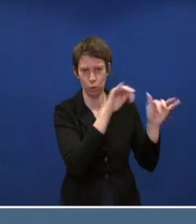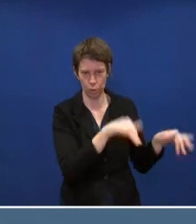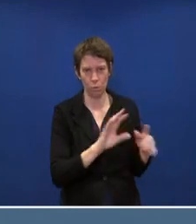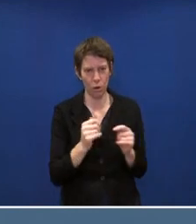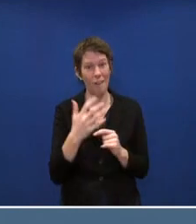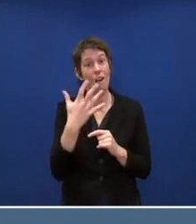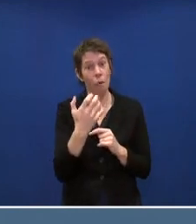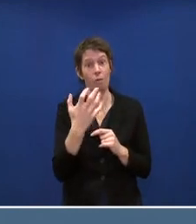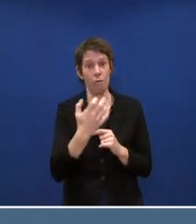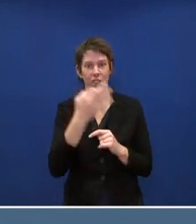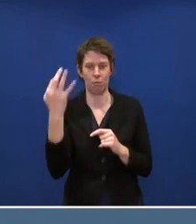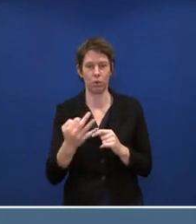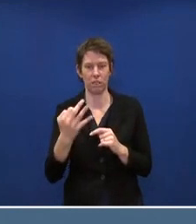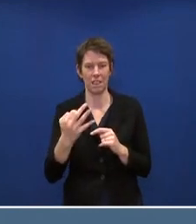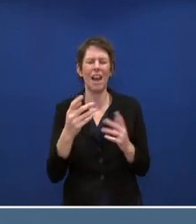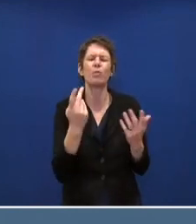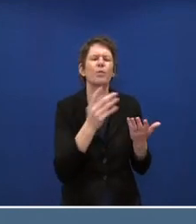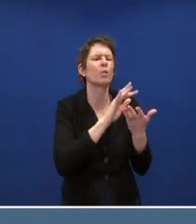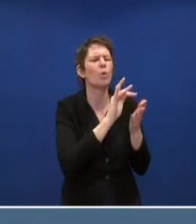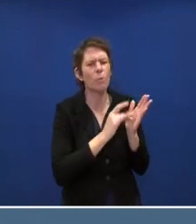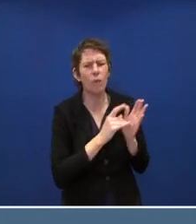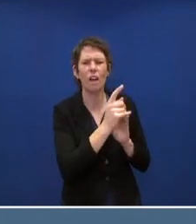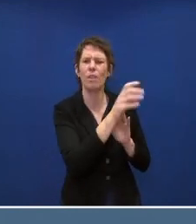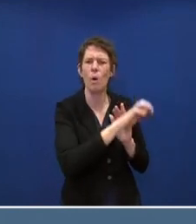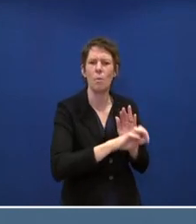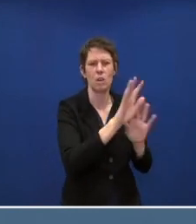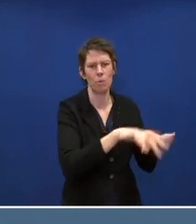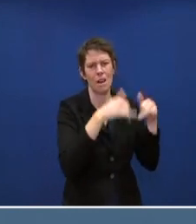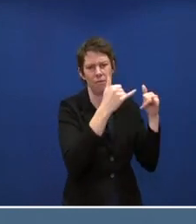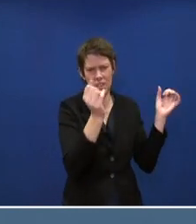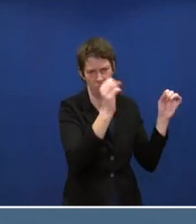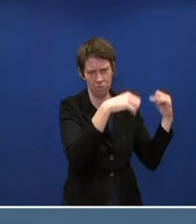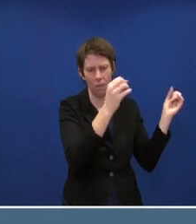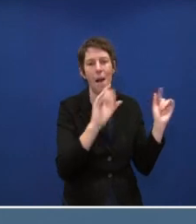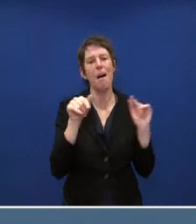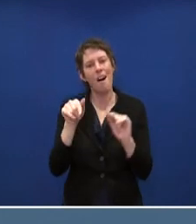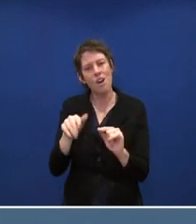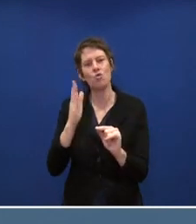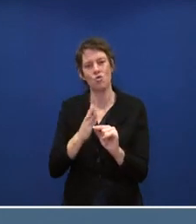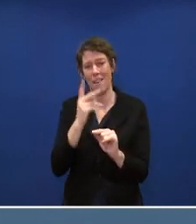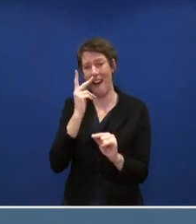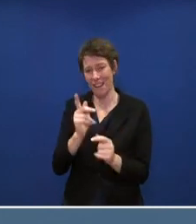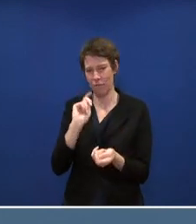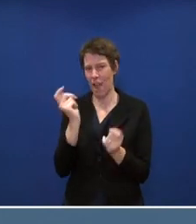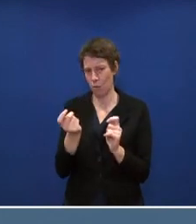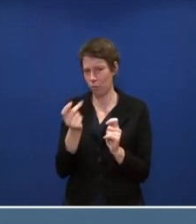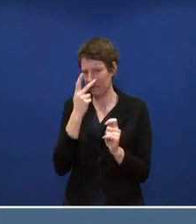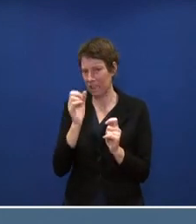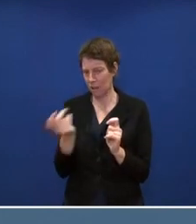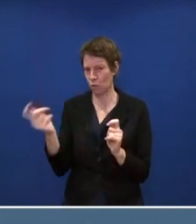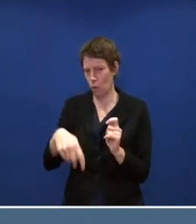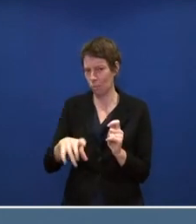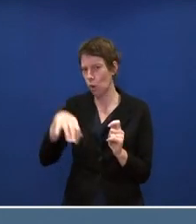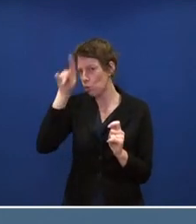55 Prozent, je nachdem, wie dann die Einigung mit dem Europäischen Parlament aussieht. Also da zeichnet sich ja schon so eine Veränderung ab, mit der sich Deutschland dann